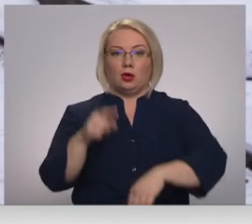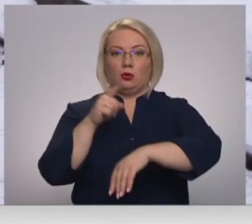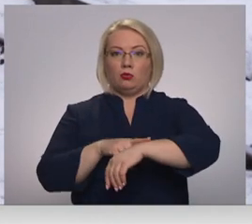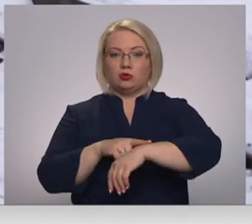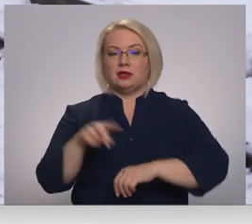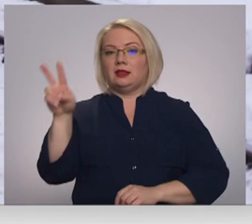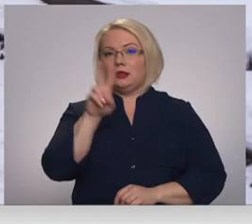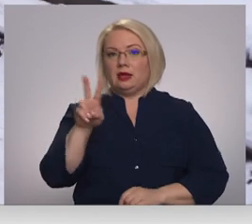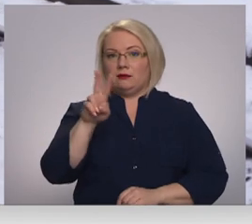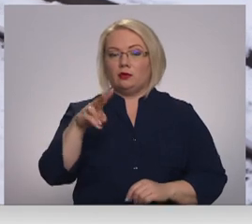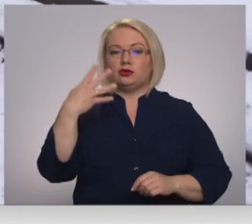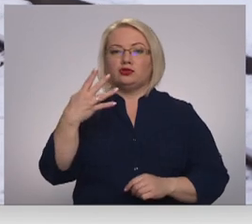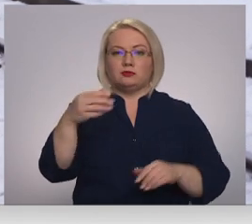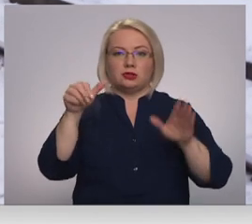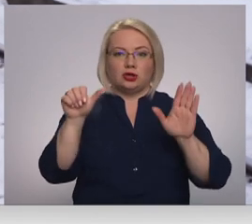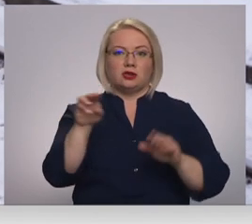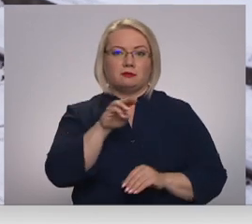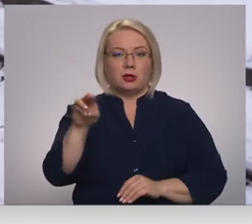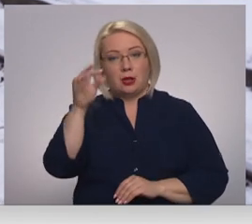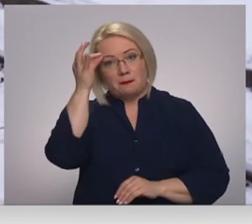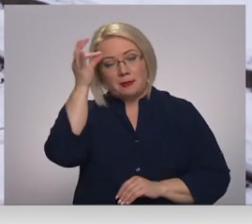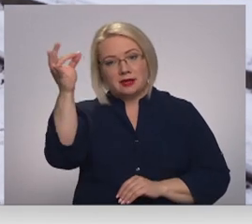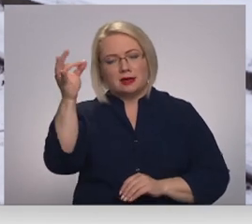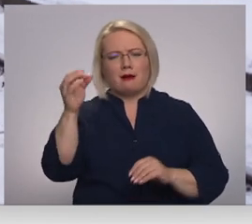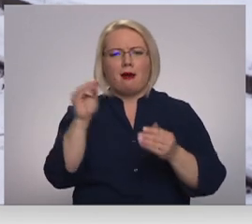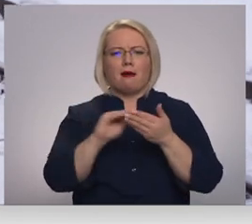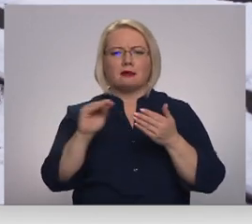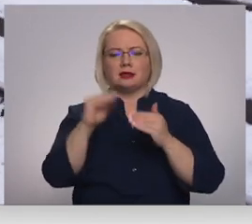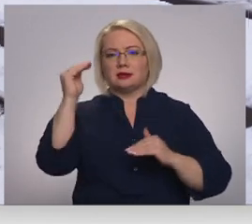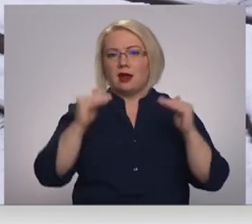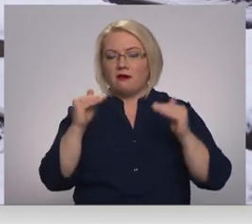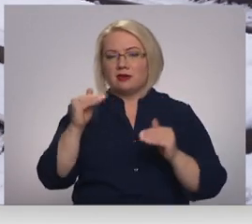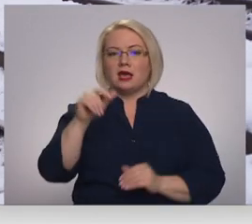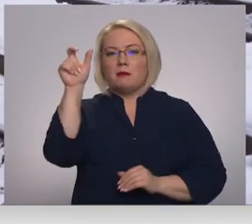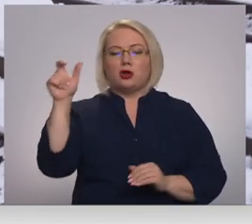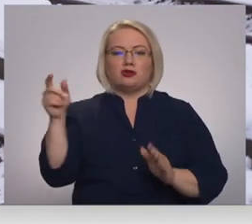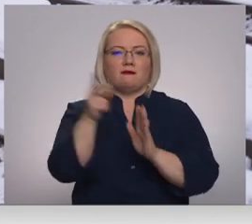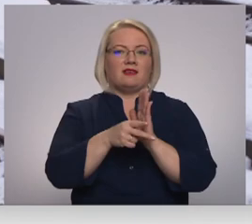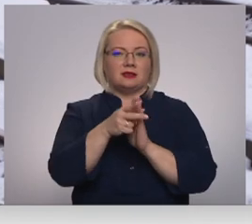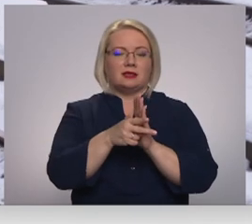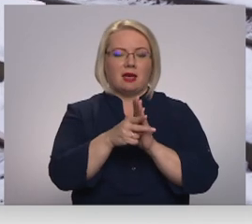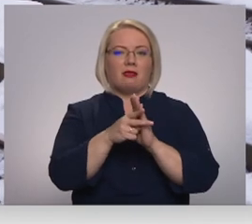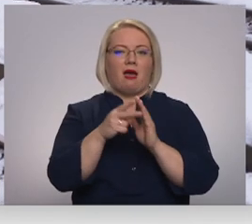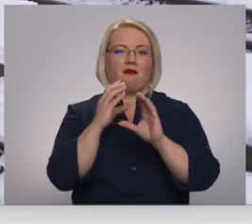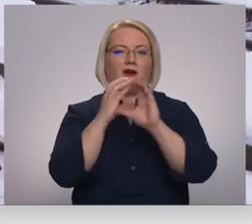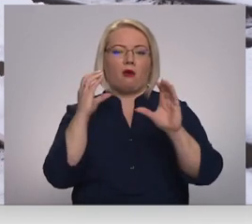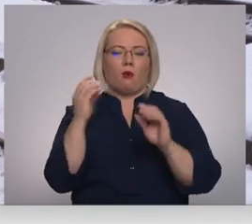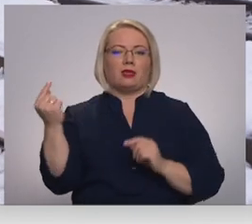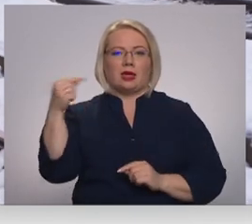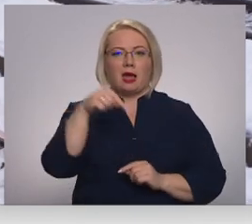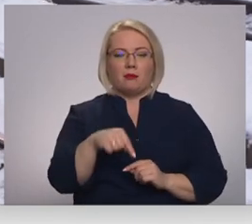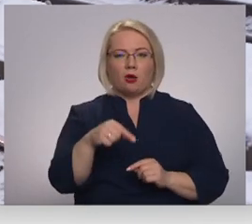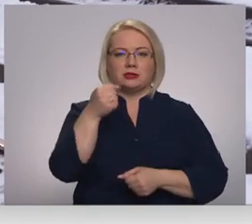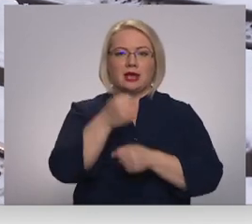2014.46. Precīzi kā rakstīts grafikā. Pasažīru vilciena vagoni ieripo stacijā Rēzikne divi.